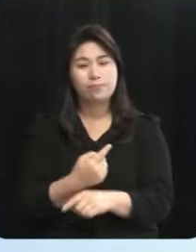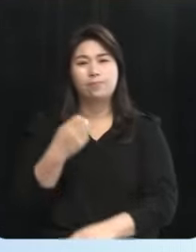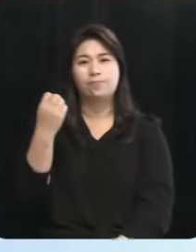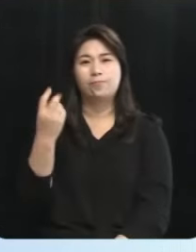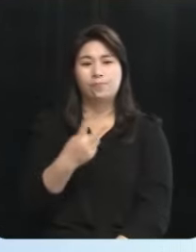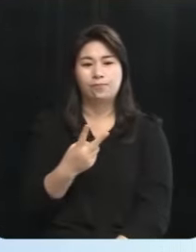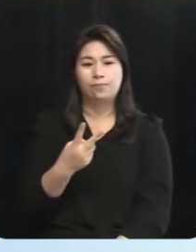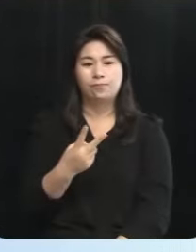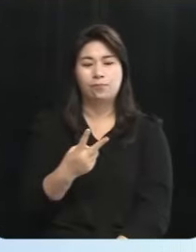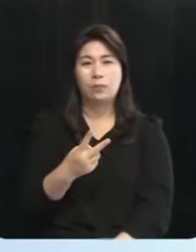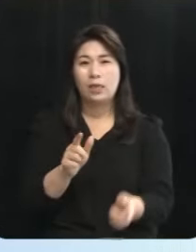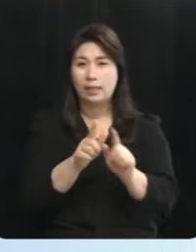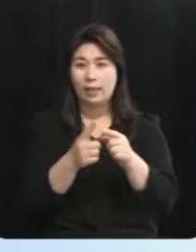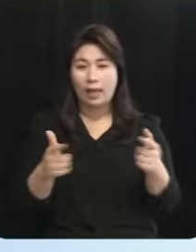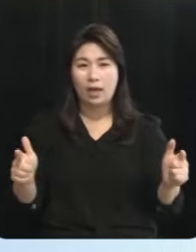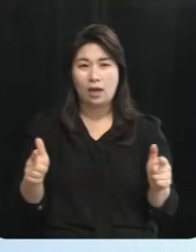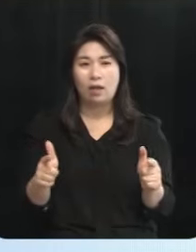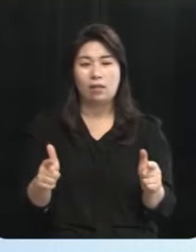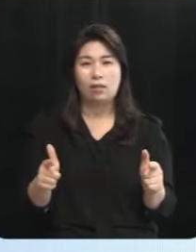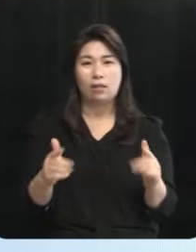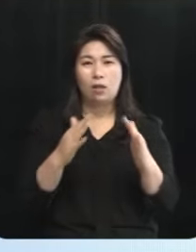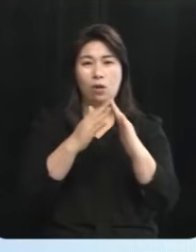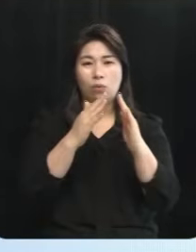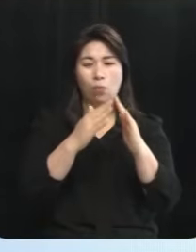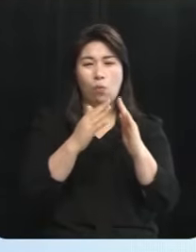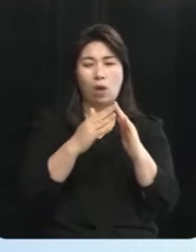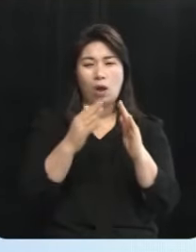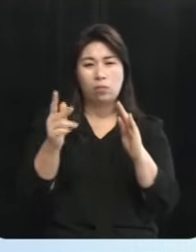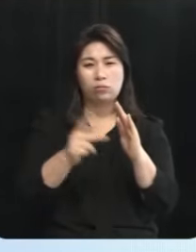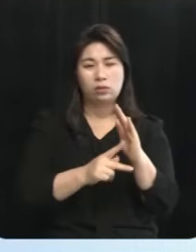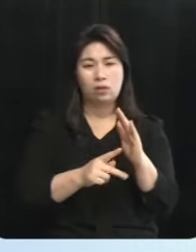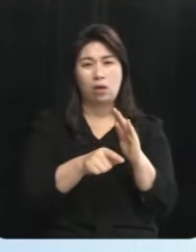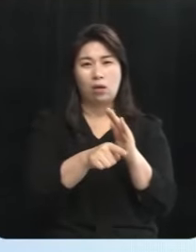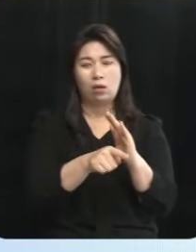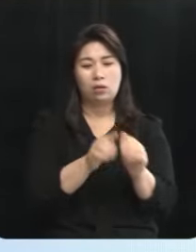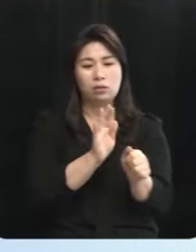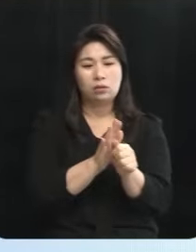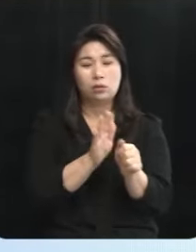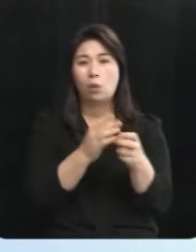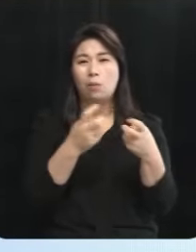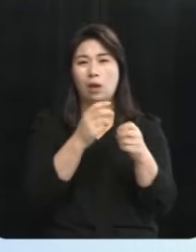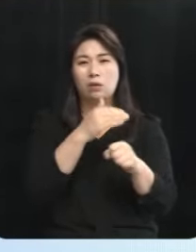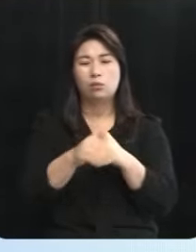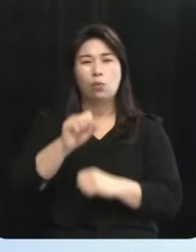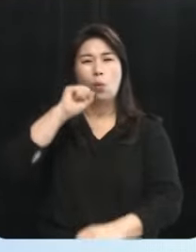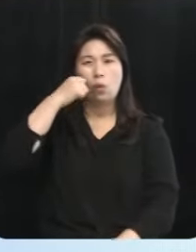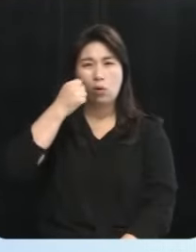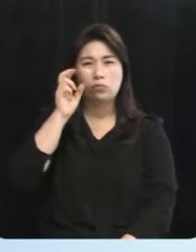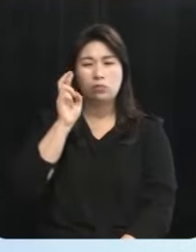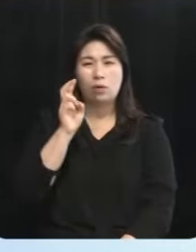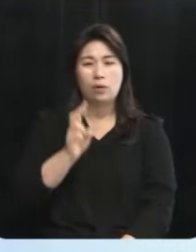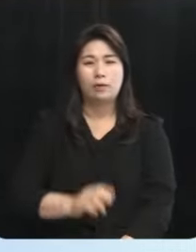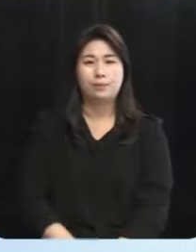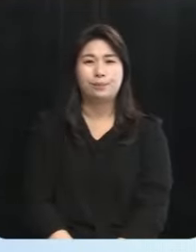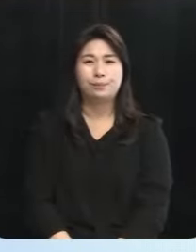다양한 농가 부채 감추, 농가 지원 방안도 하기가 어렵게 되었습니다